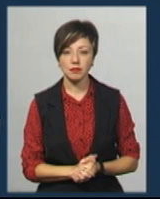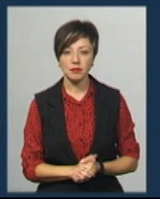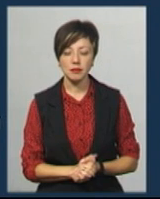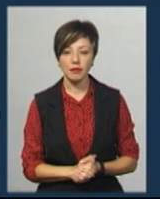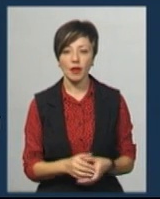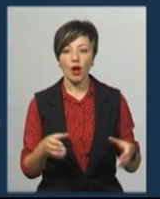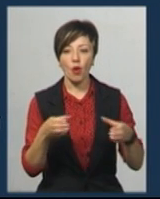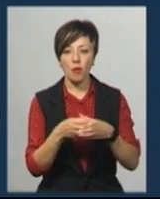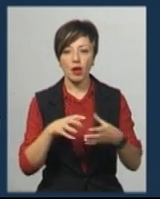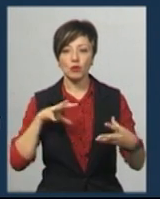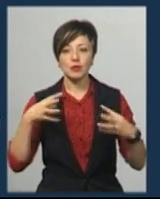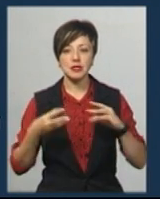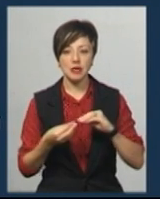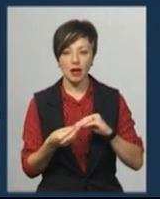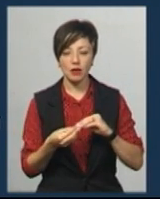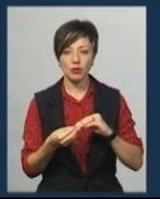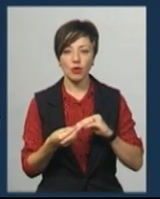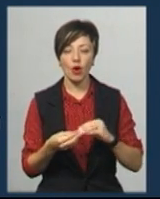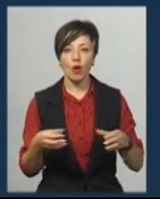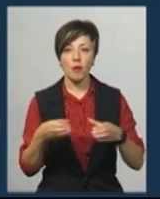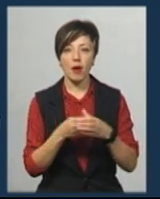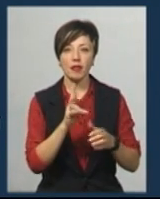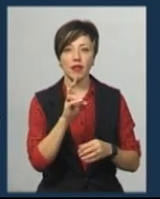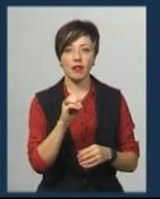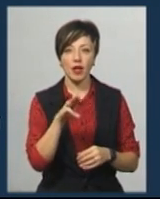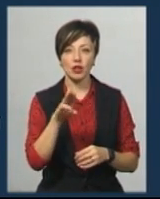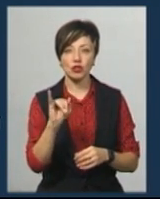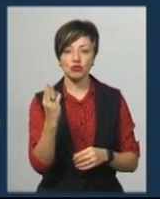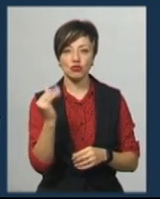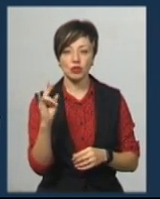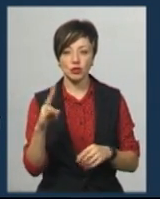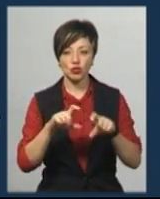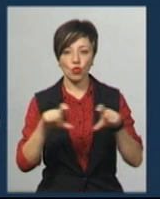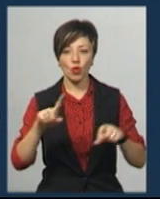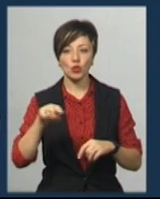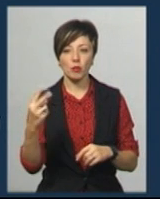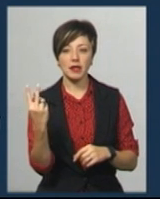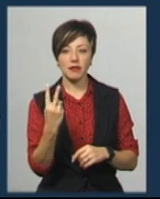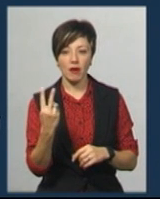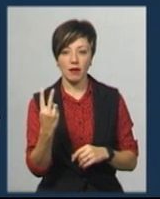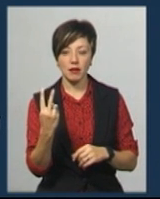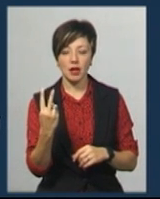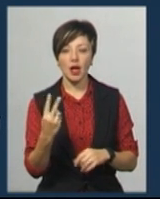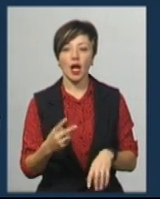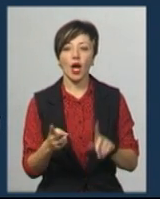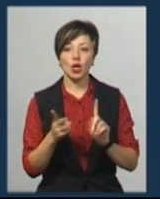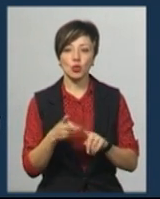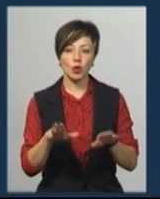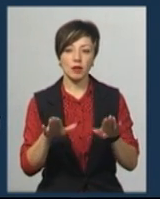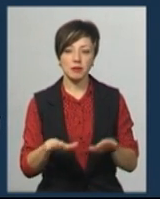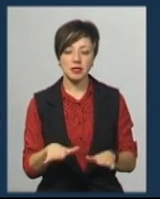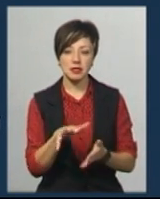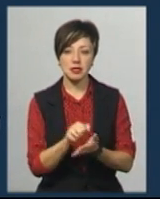Командному заліку стала команда Нетішинської загальноосвітньої школи номер 2. Друге місце